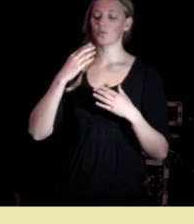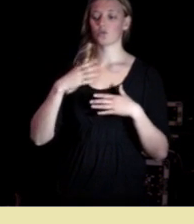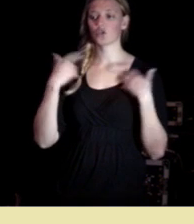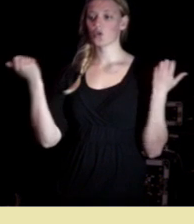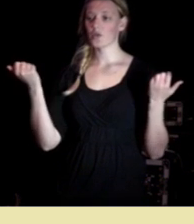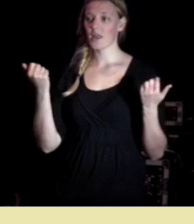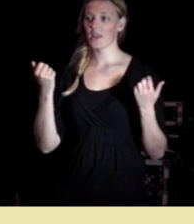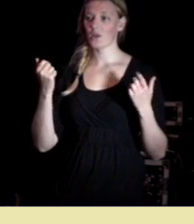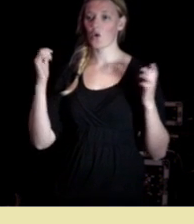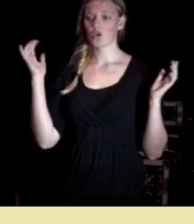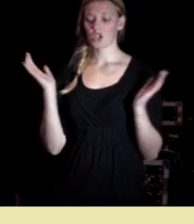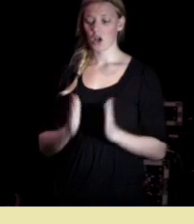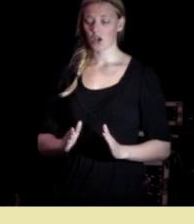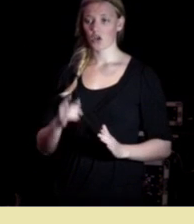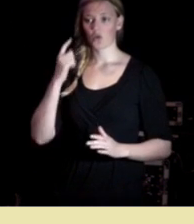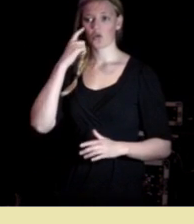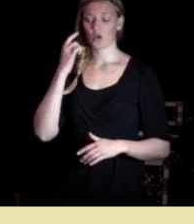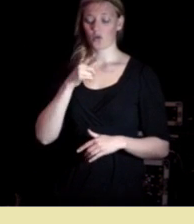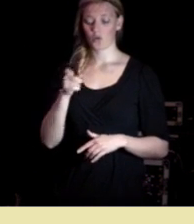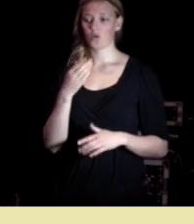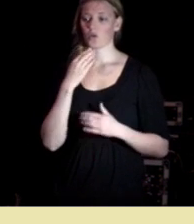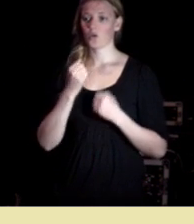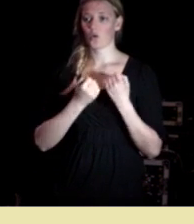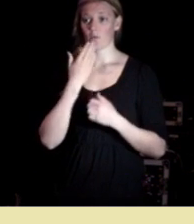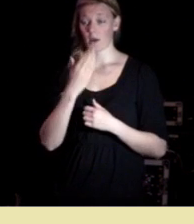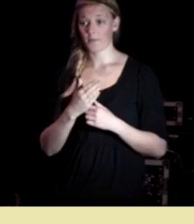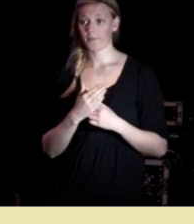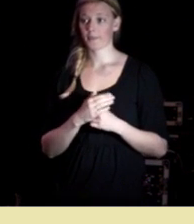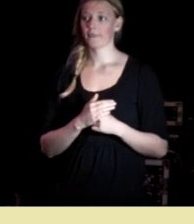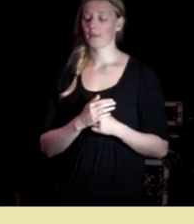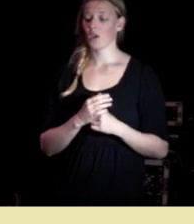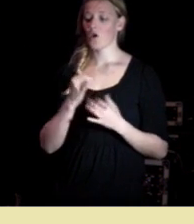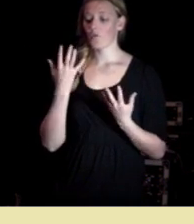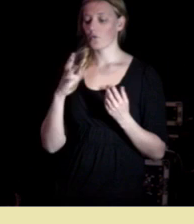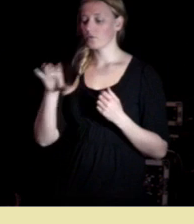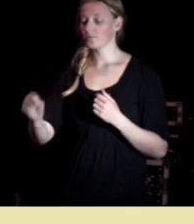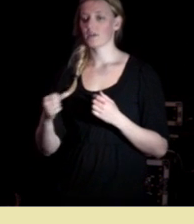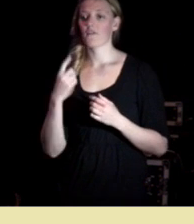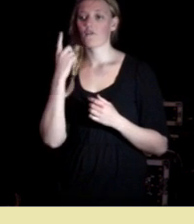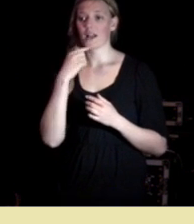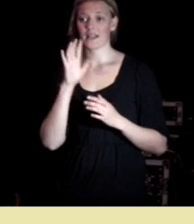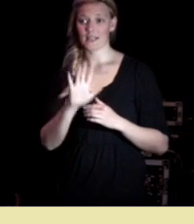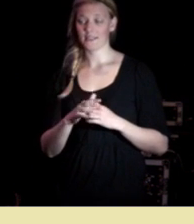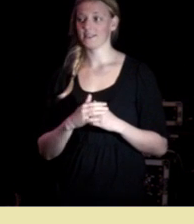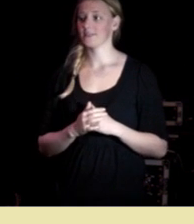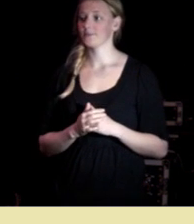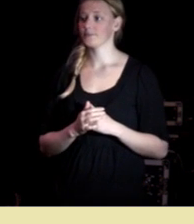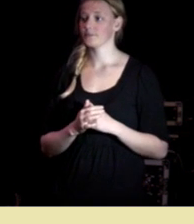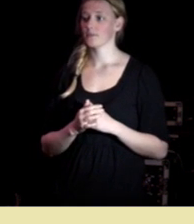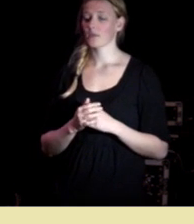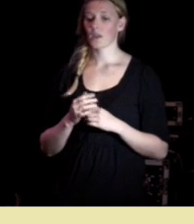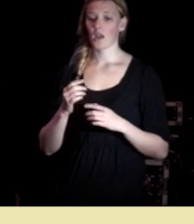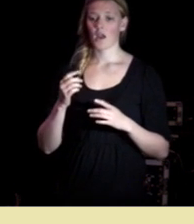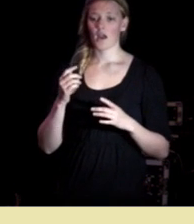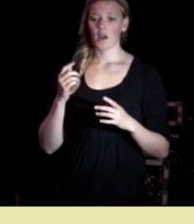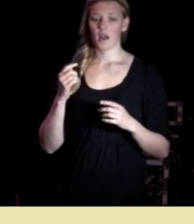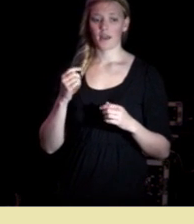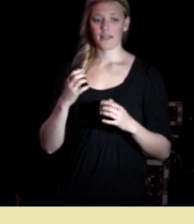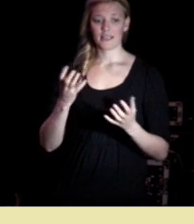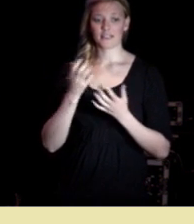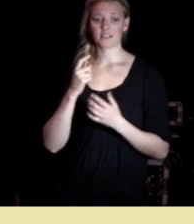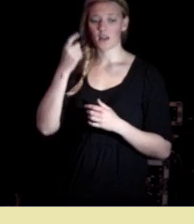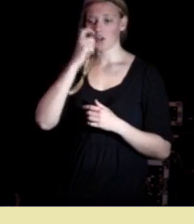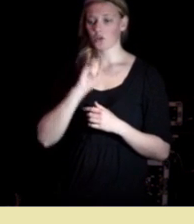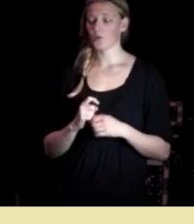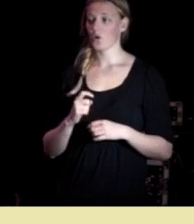og tror at hun driver med godt neste refleksjon borde jeg få tak i foreldrene hennes interessante antropologiske som skjedde da er at jeg